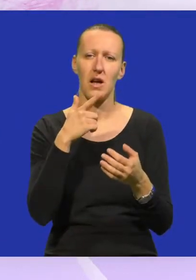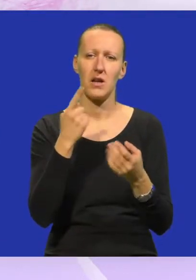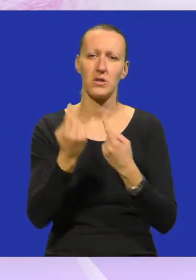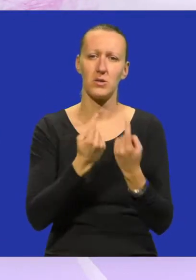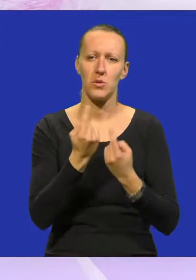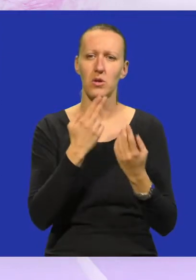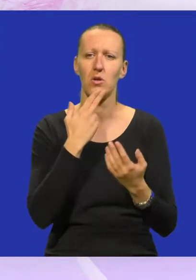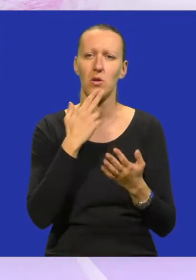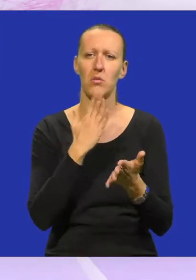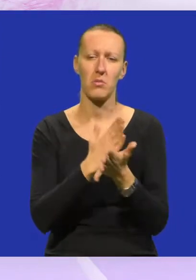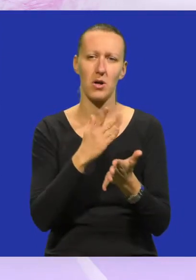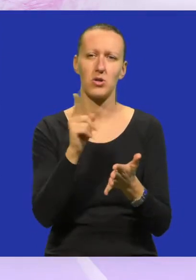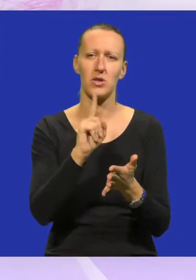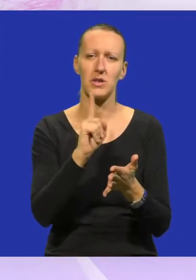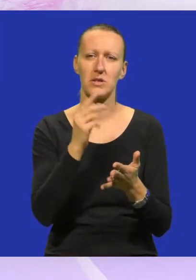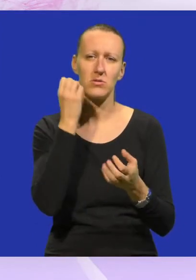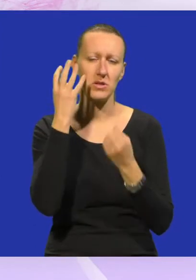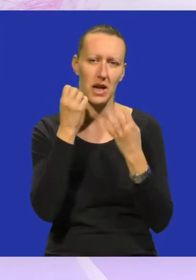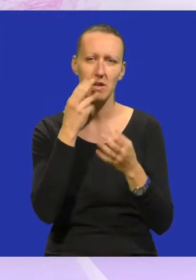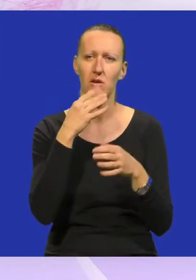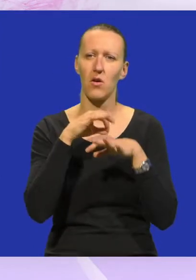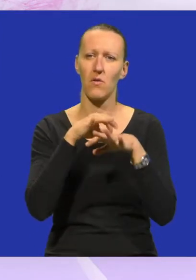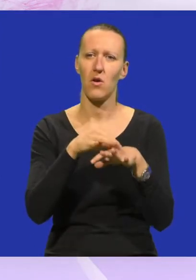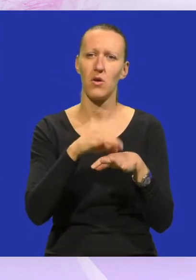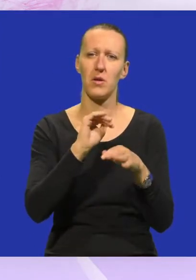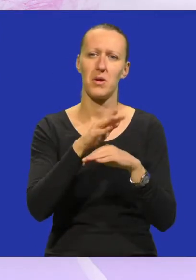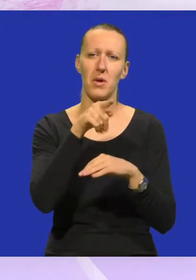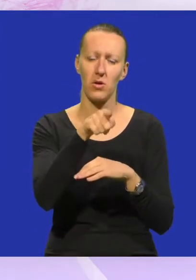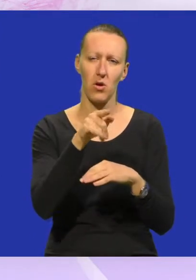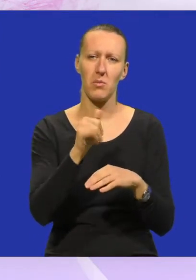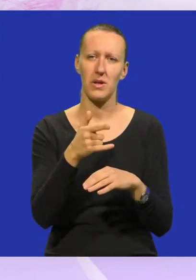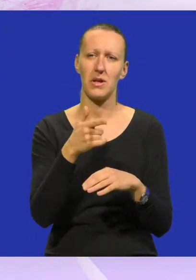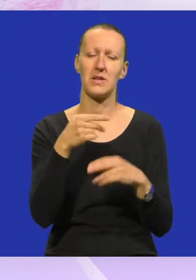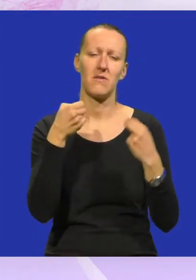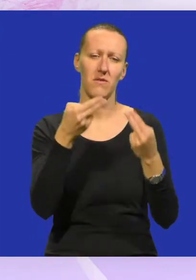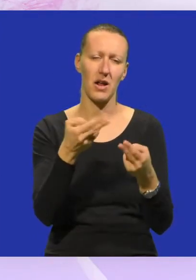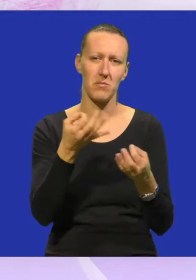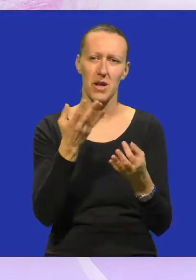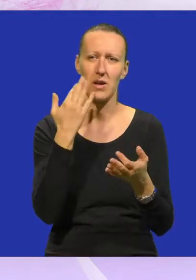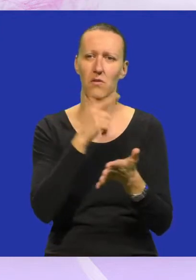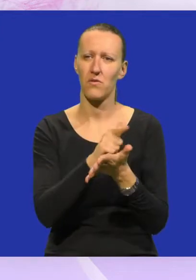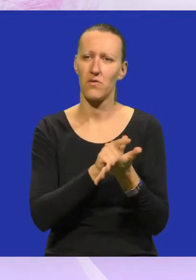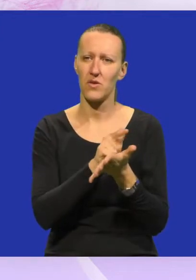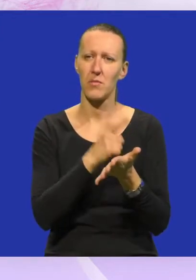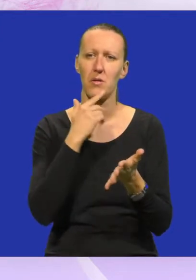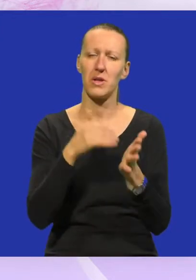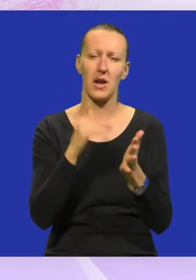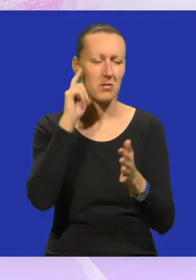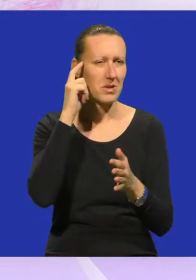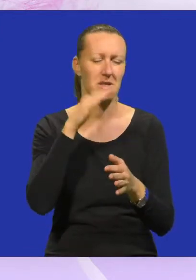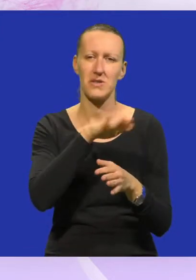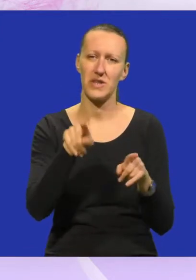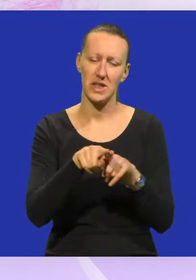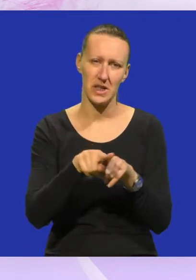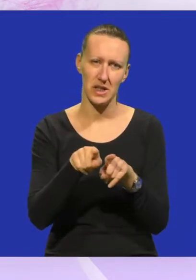baš i nisu kreativni nego vode ka tome da se vratimo o neka doba kad bi trebali razmišljati